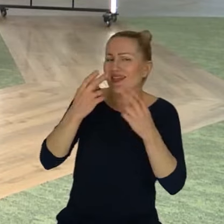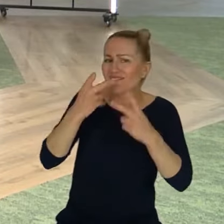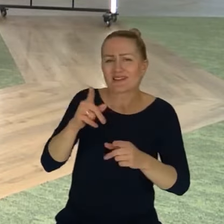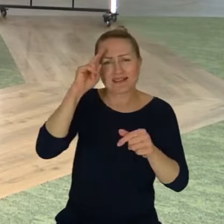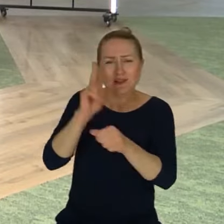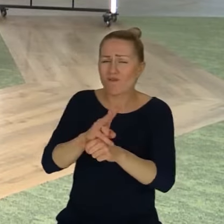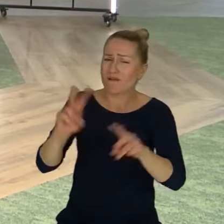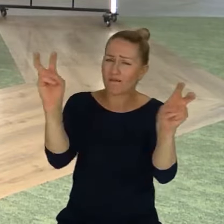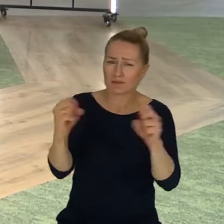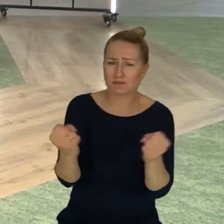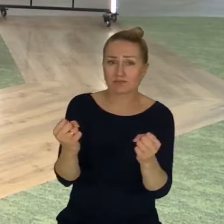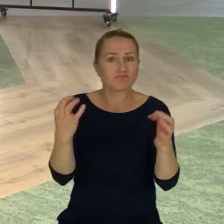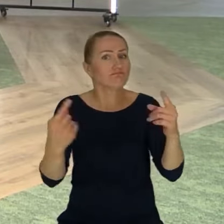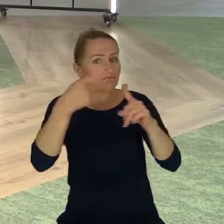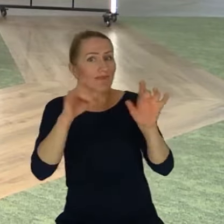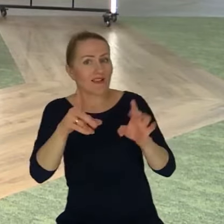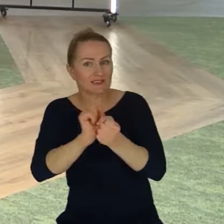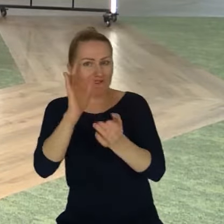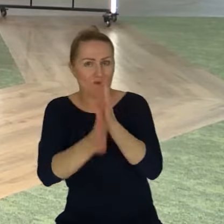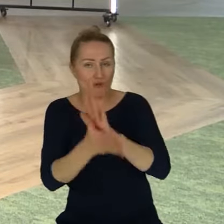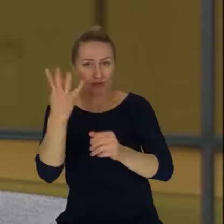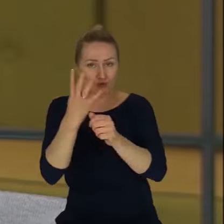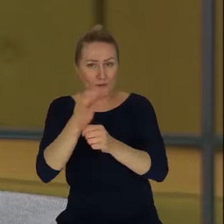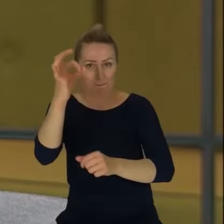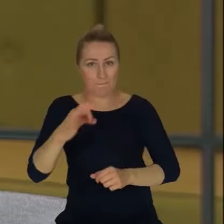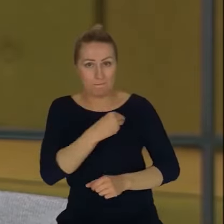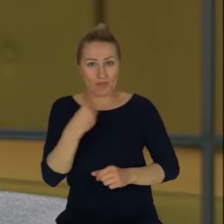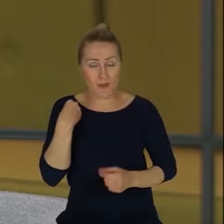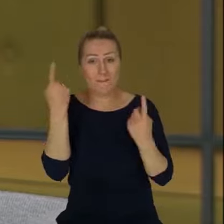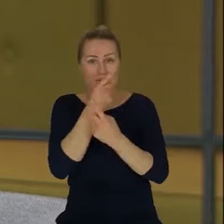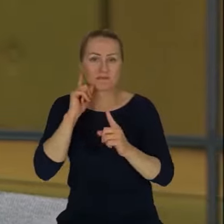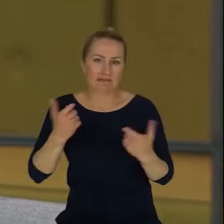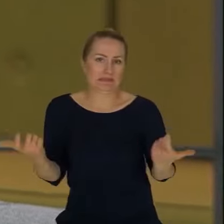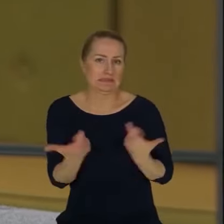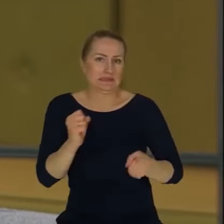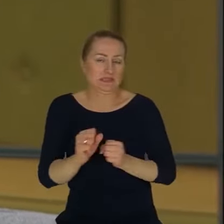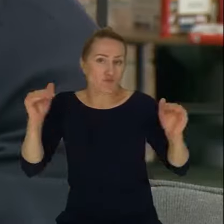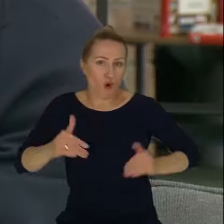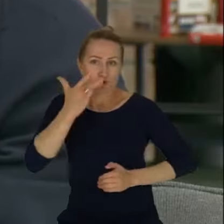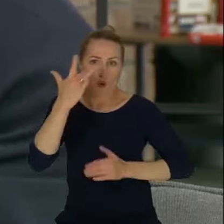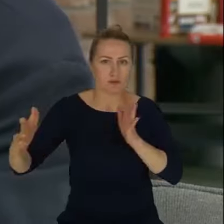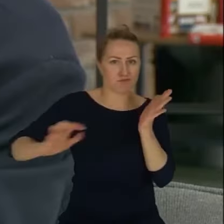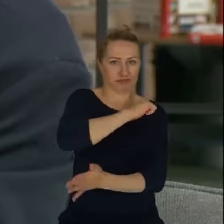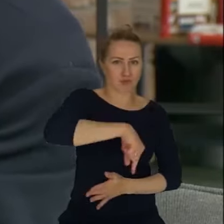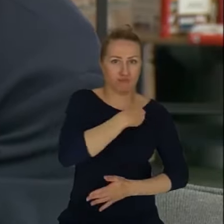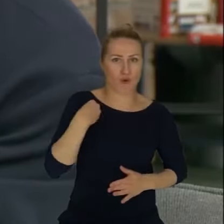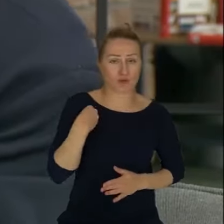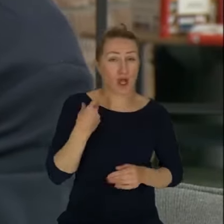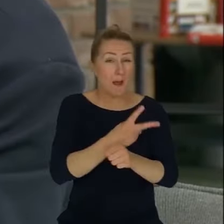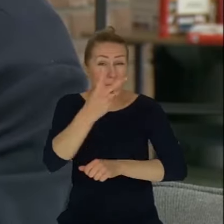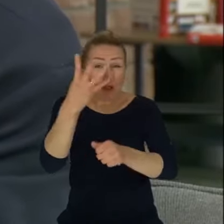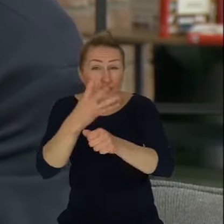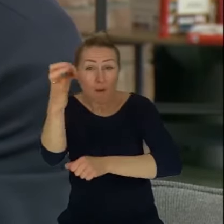wojnę. 40% Polaków uważa, że jest zagrożenie realne wejścia Rosji do Polski. Ponad 40% uważa, że do krajów nadbałtyckich, tak?